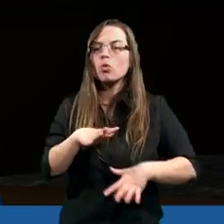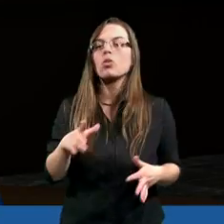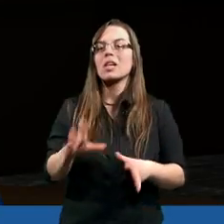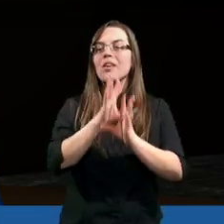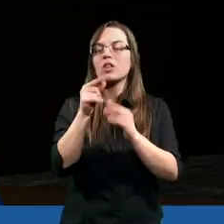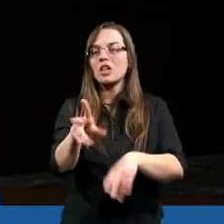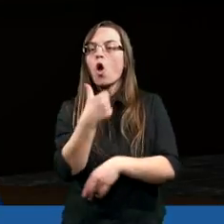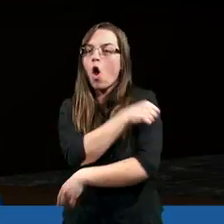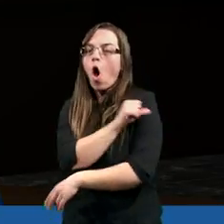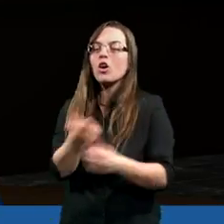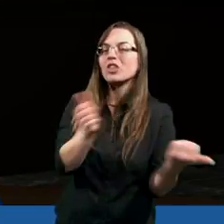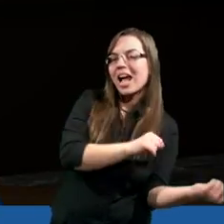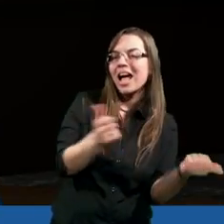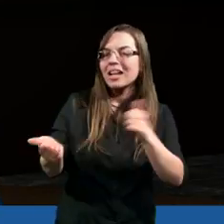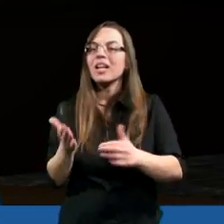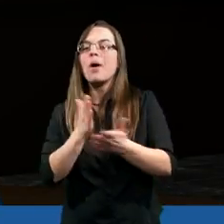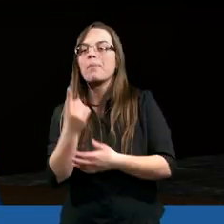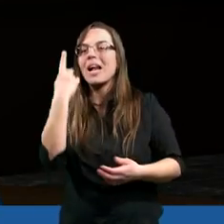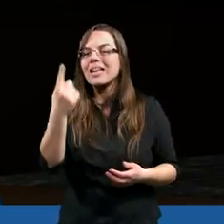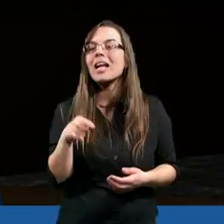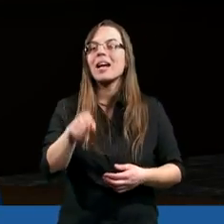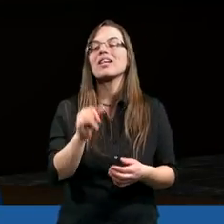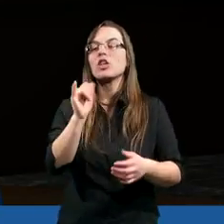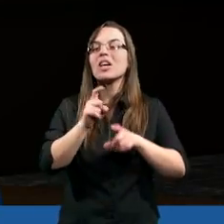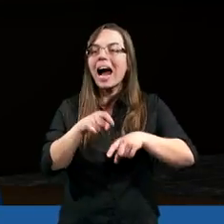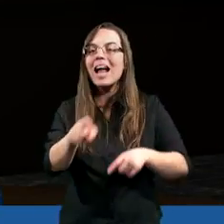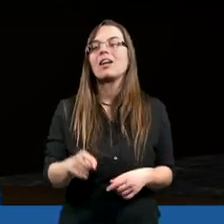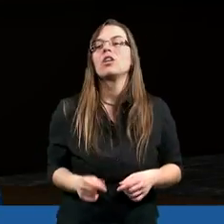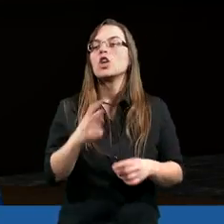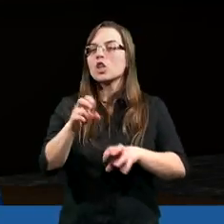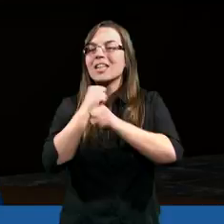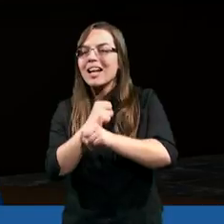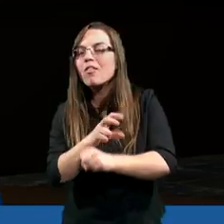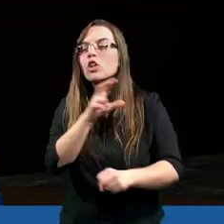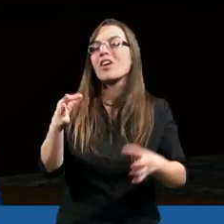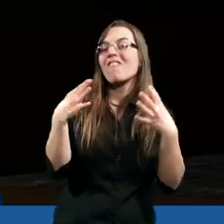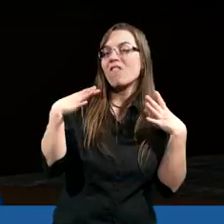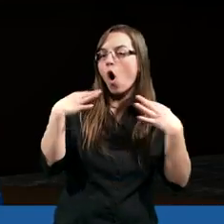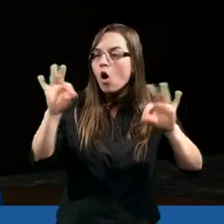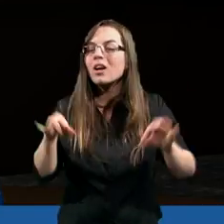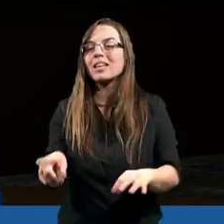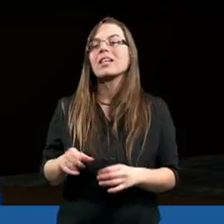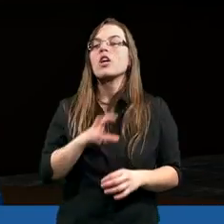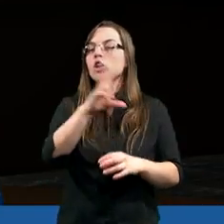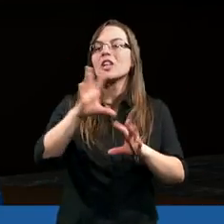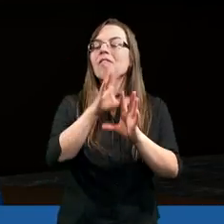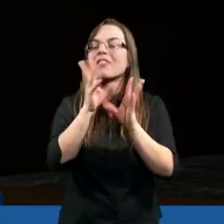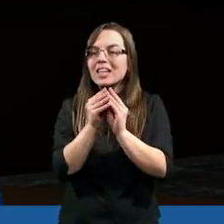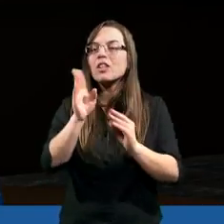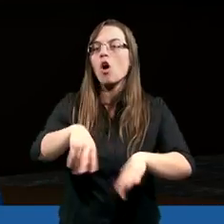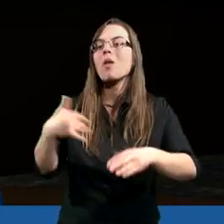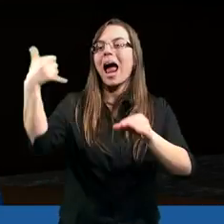wszyscy zostaliśmy ochrzczeni w jedno ciało, czy to Żydzi, czy Grecy, czy to niewolnicy, czy wolni i wszyscy